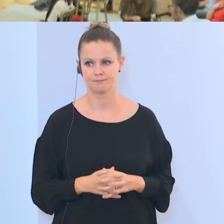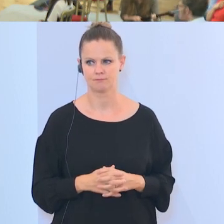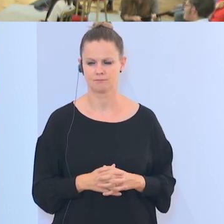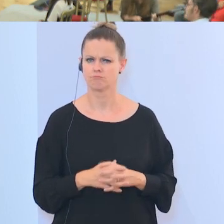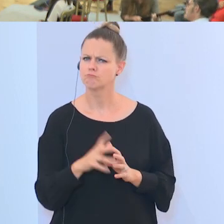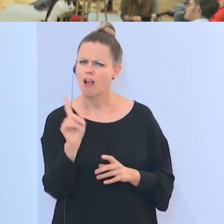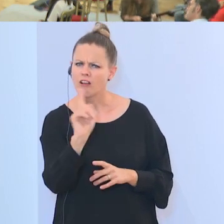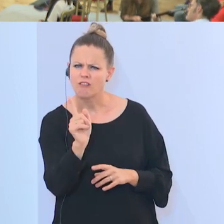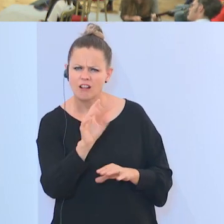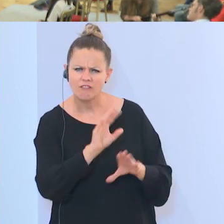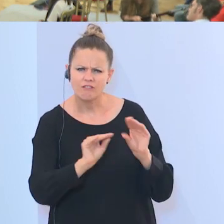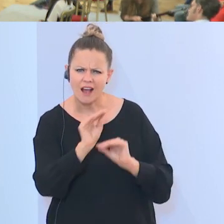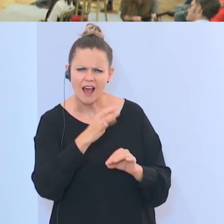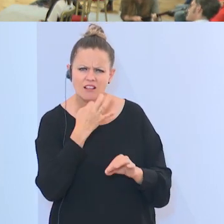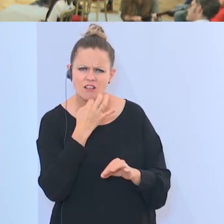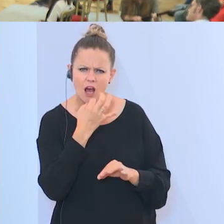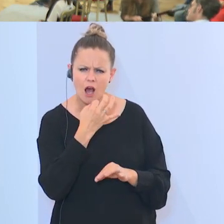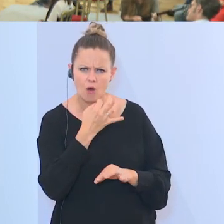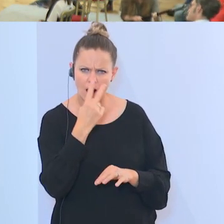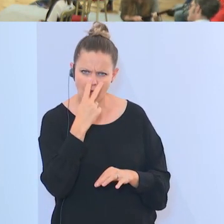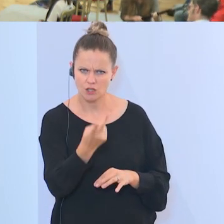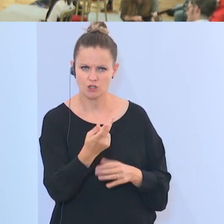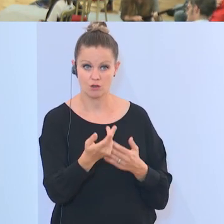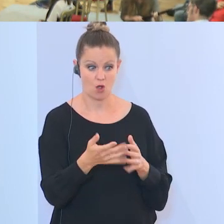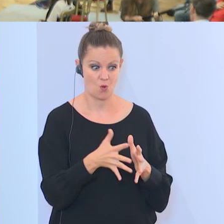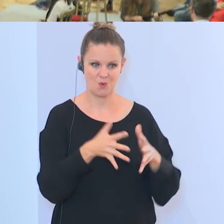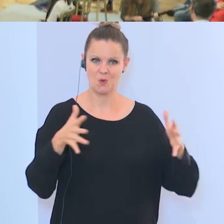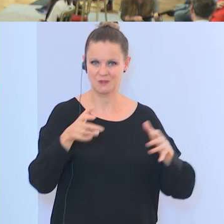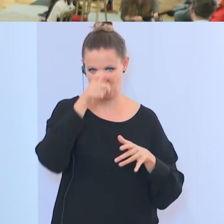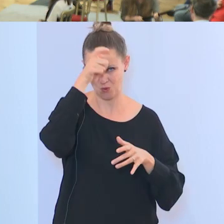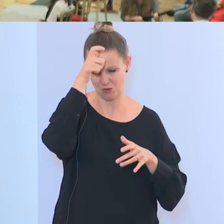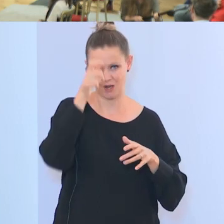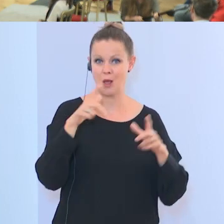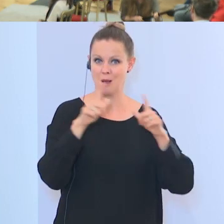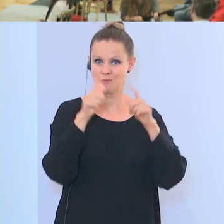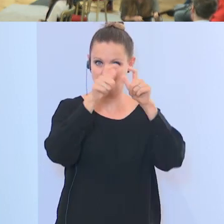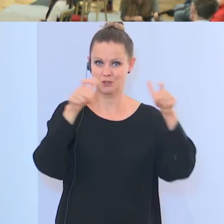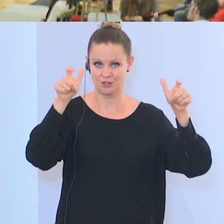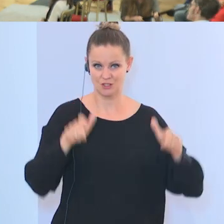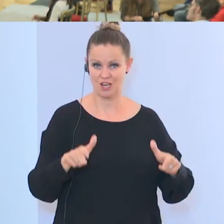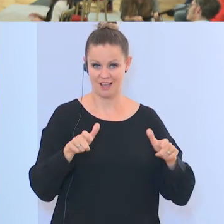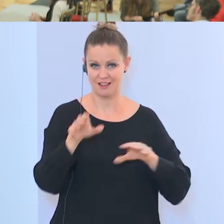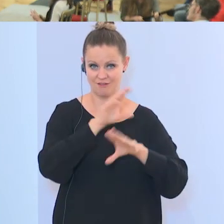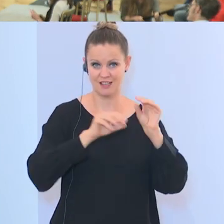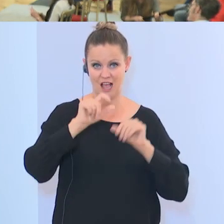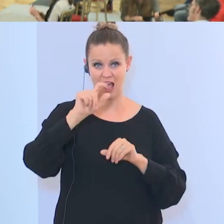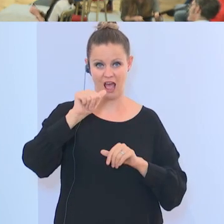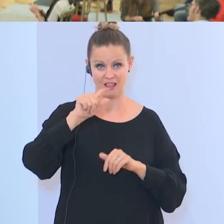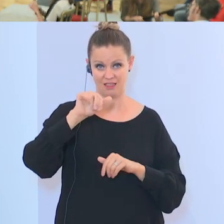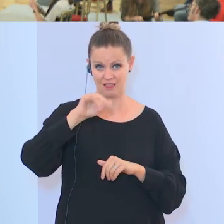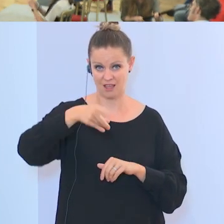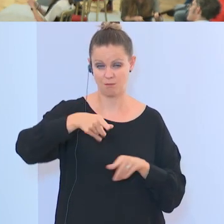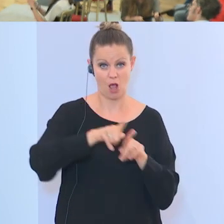da genauer an? Fällt da auch der größte türkische Moscheenverein, die ATIP, unter